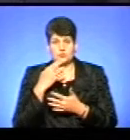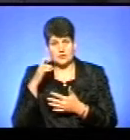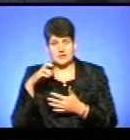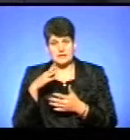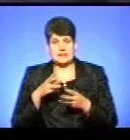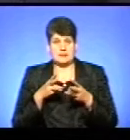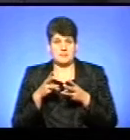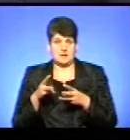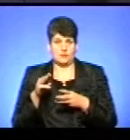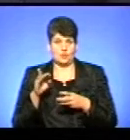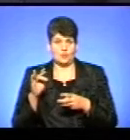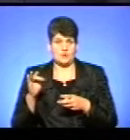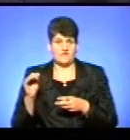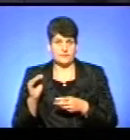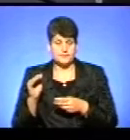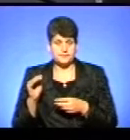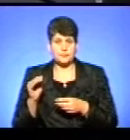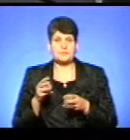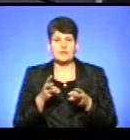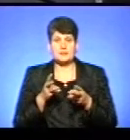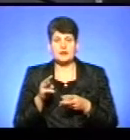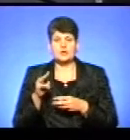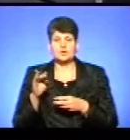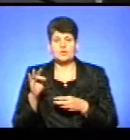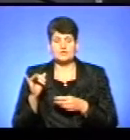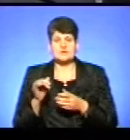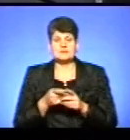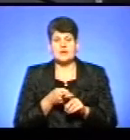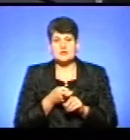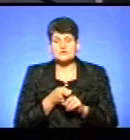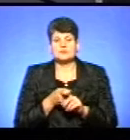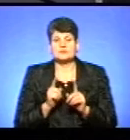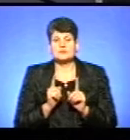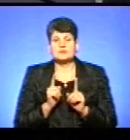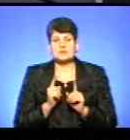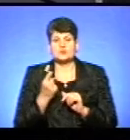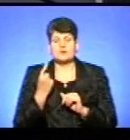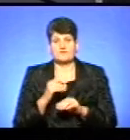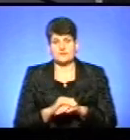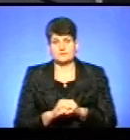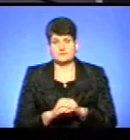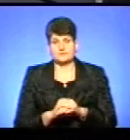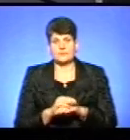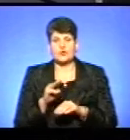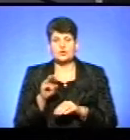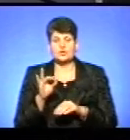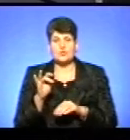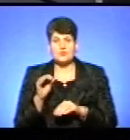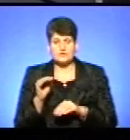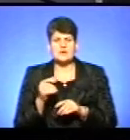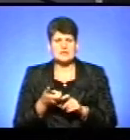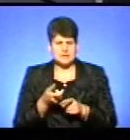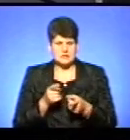спалюють торф. І спалювання торф пов'язано виключно з одним фактором. Торф дійсно дуже хороший